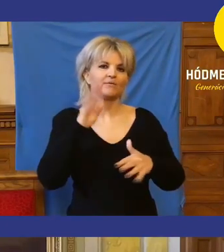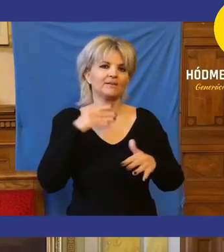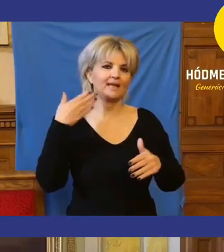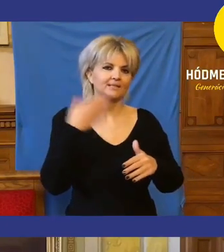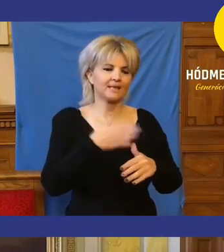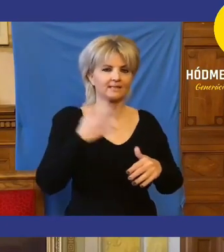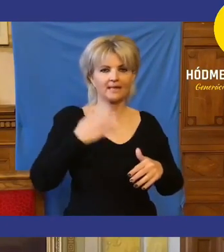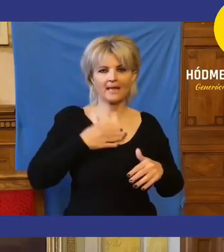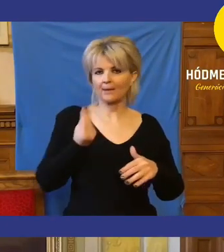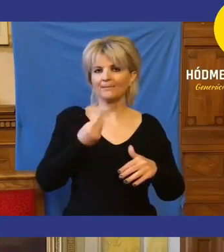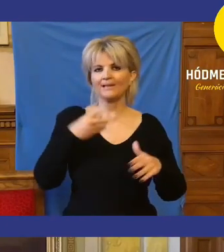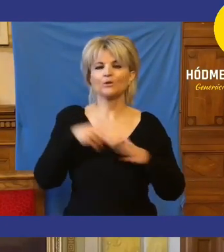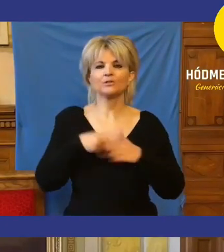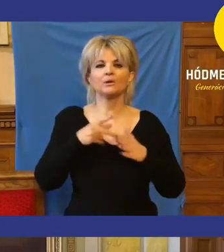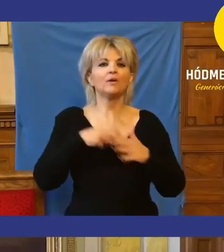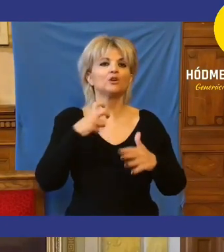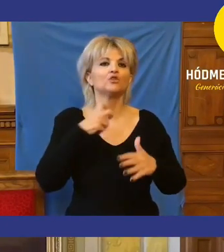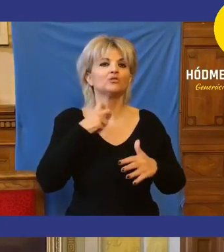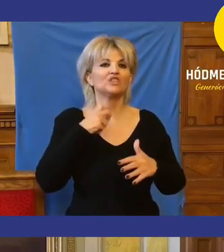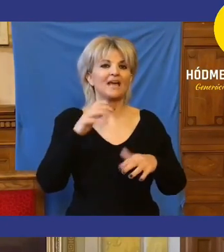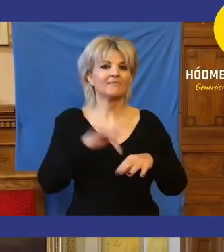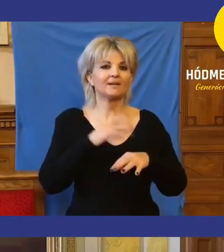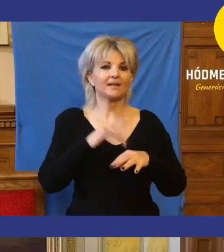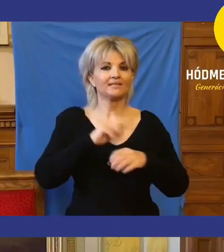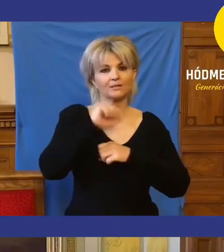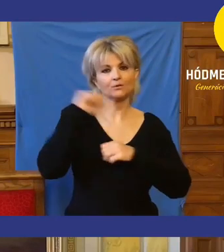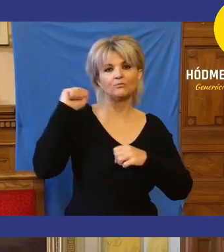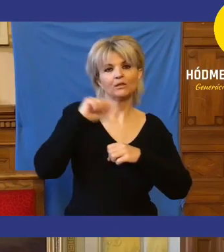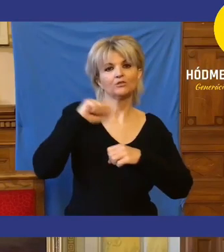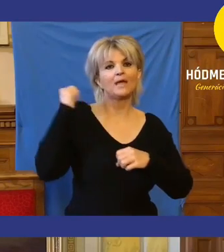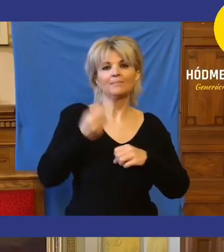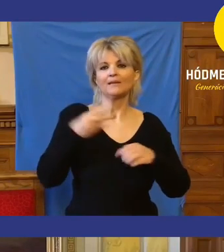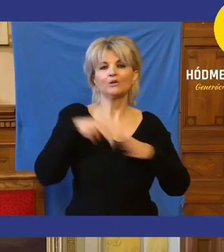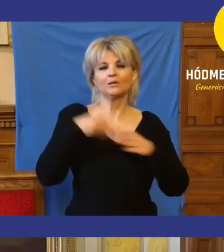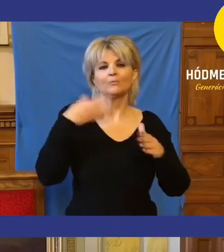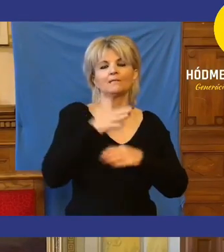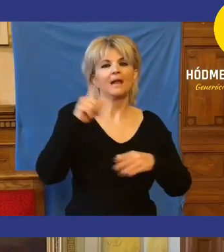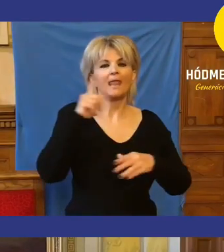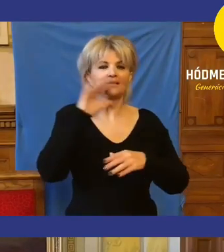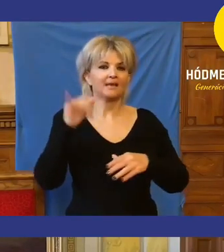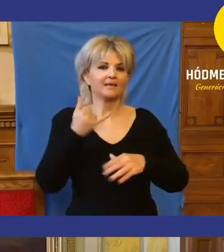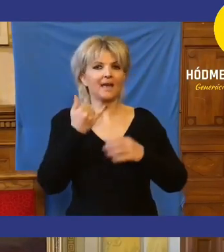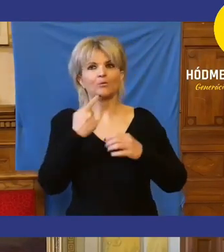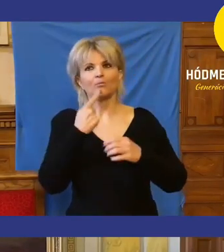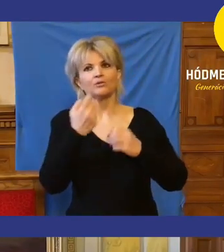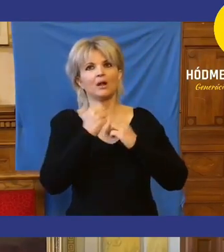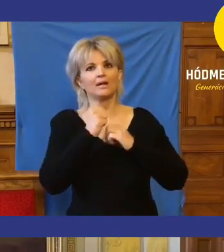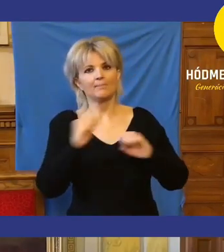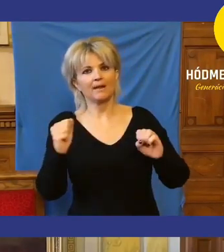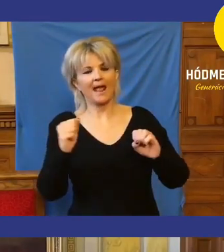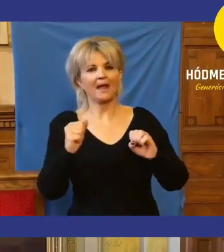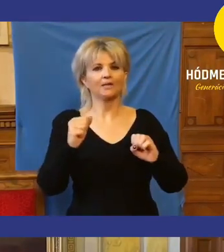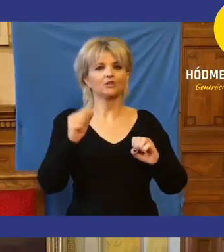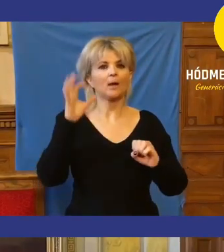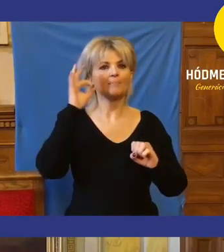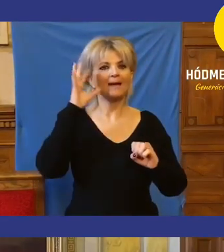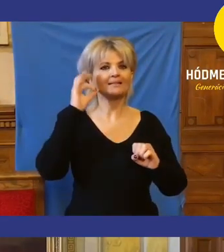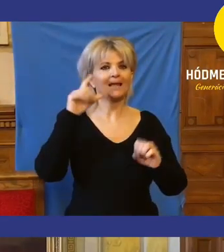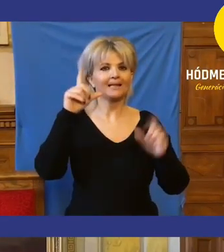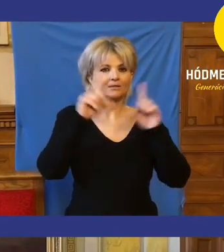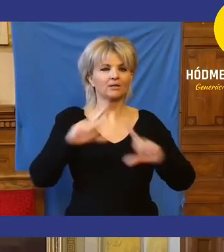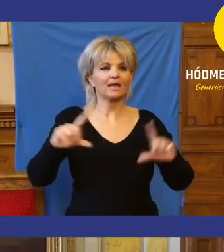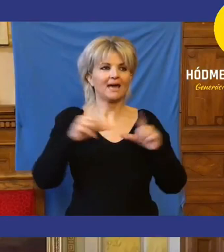Én nekem miközön van Gyurcsányhoz, miközön van a kommunista párthoz. Lázár János itt liberálishoz, meg kommunistázza a Betlen tanárikarát.